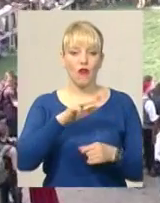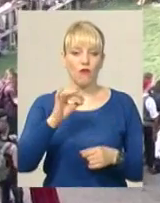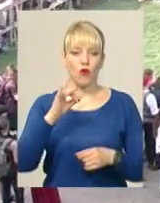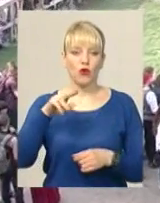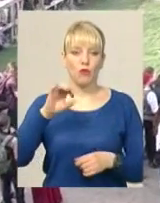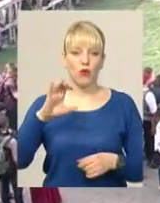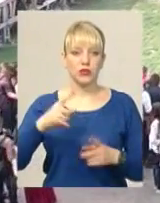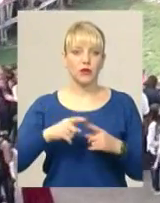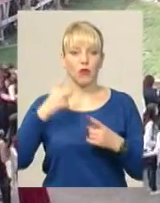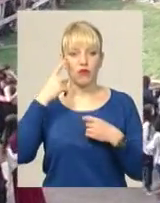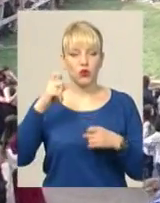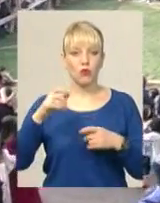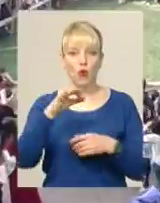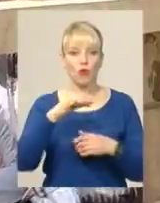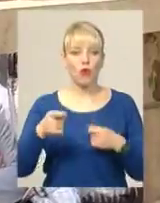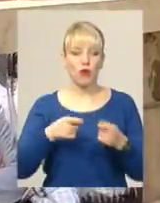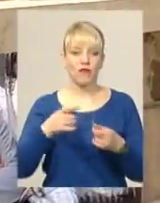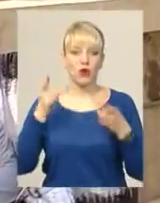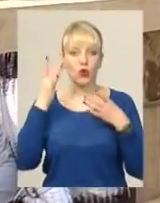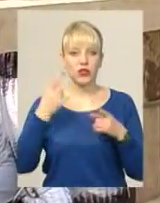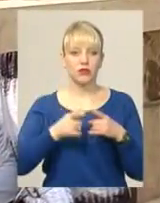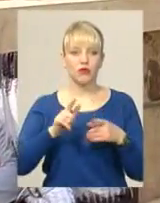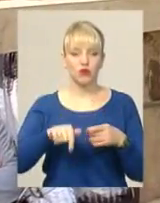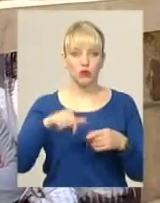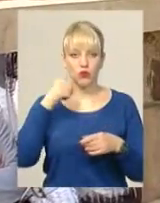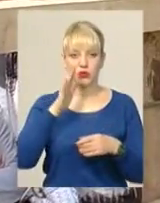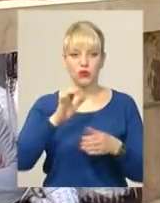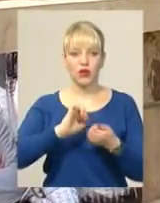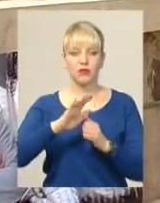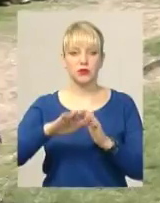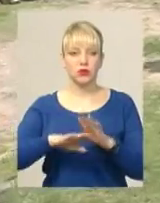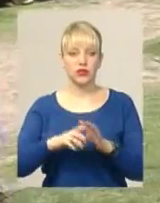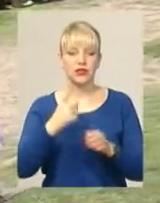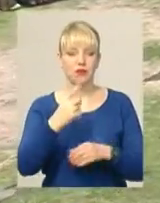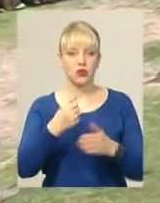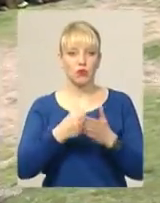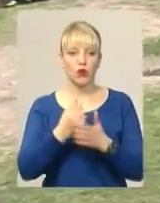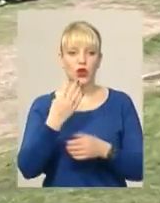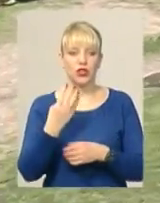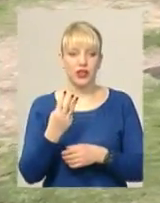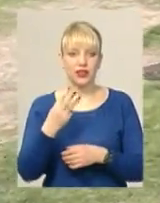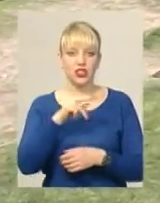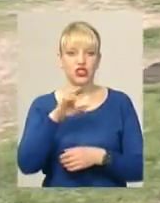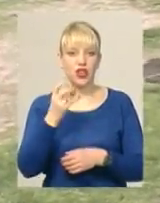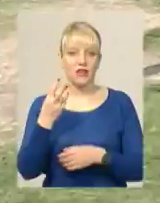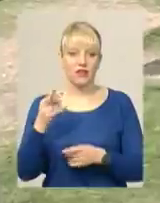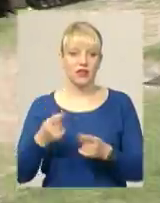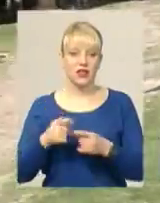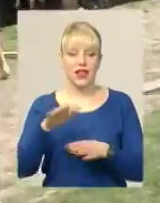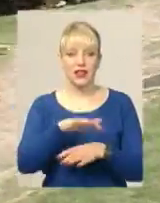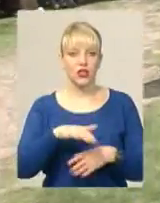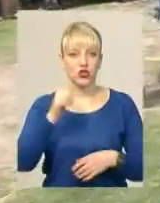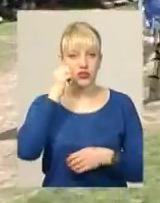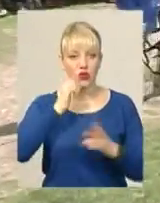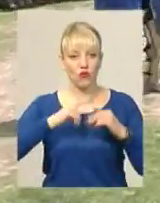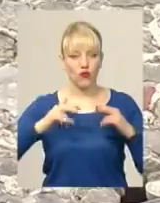обласному управлінні культури. В цьому році він відбудеться у Кам'янці-Подільському з 1 по 3 червня. На території Старої фортеці відтворять